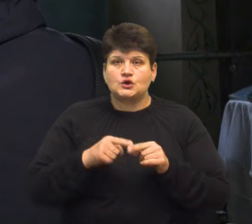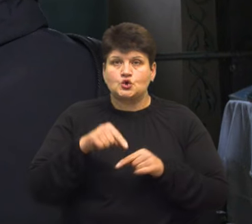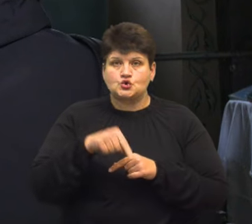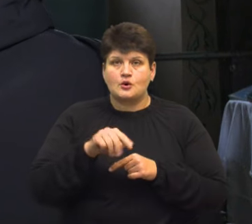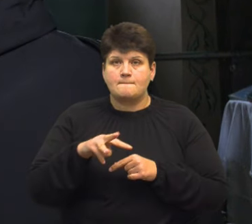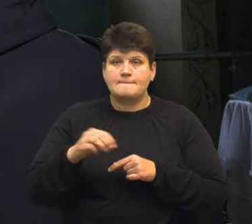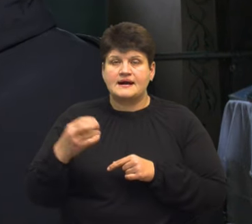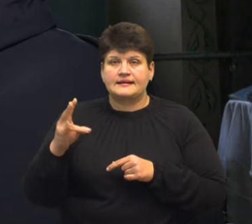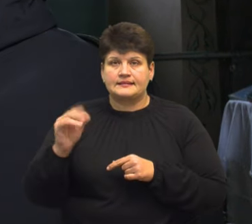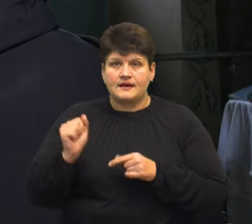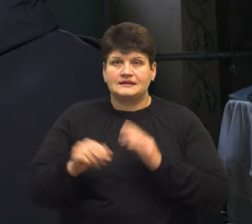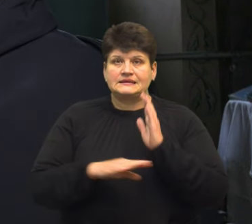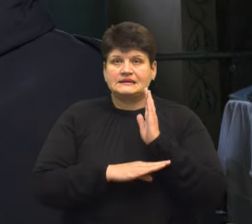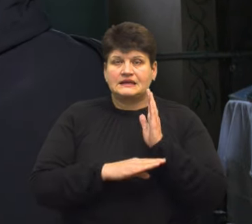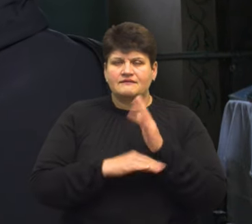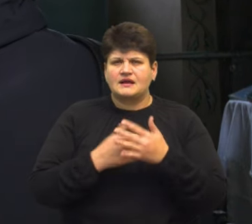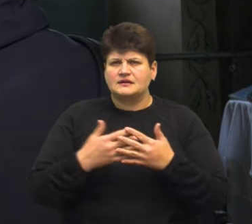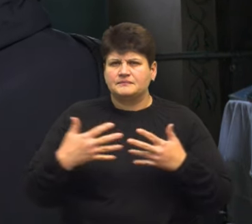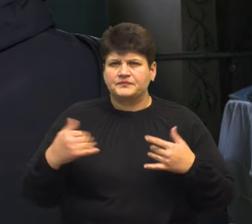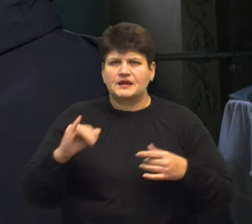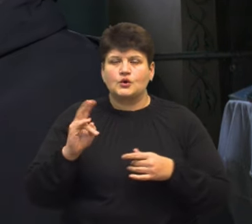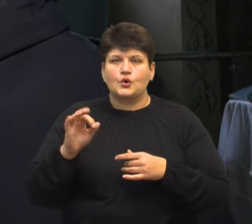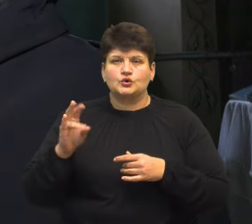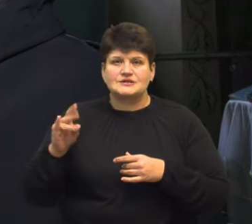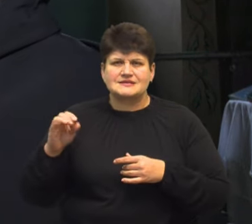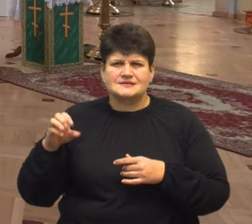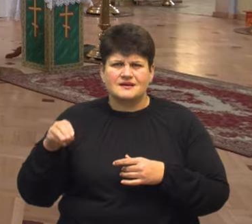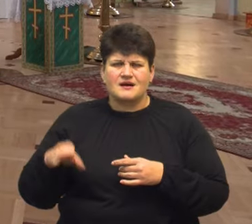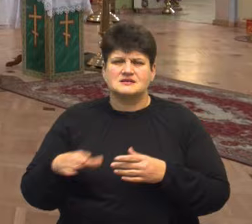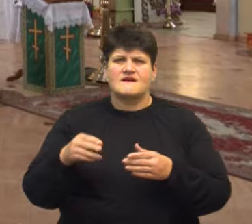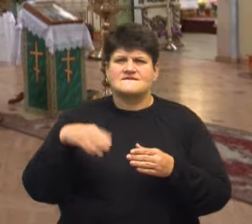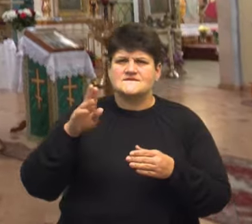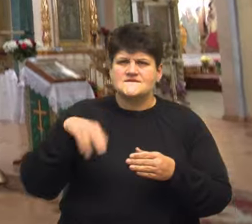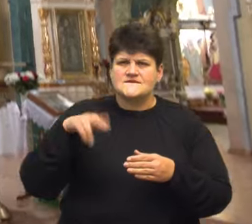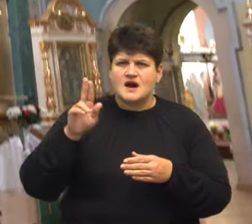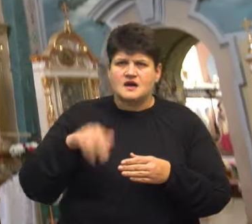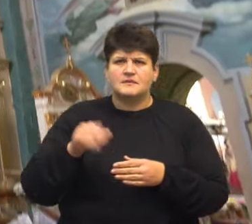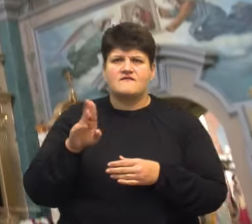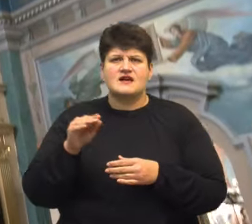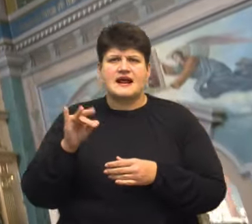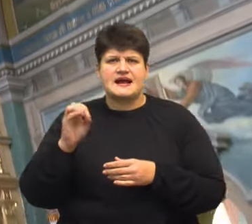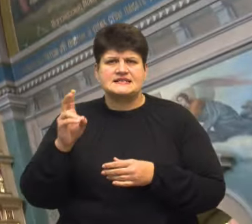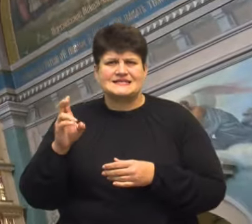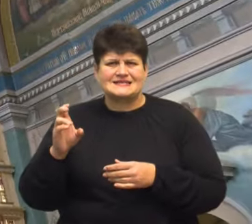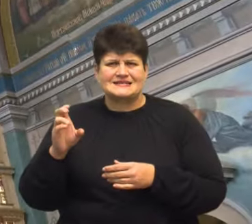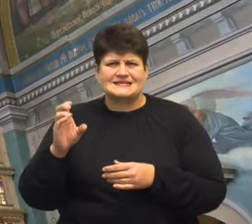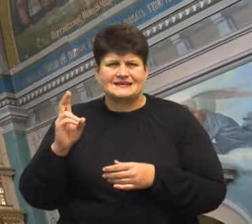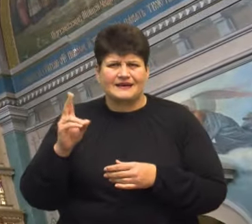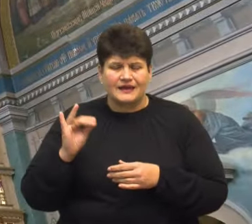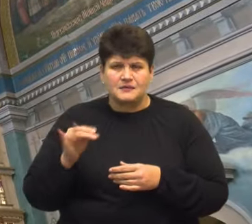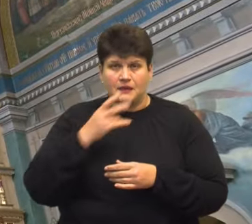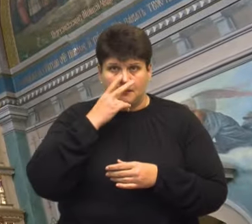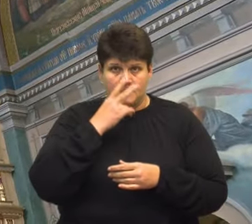на дерев'яні елементи, на іконостас, на ікони, на фарби, на фрески. І ми бачимо, якщо